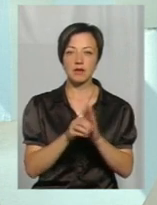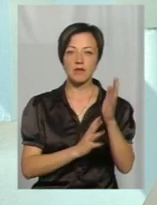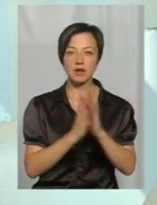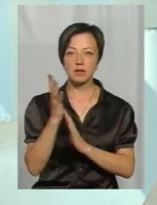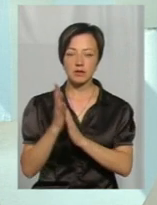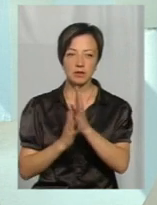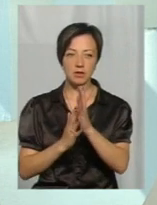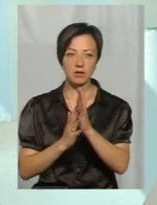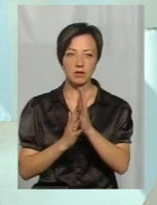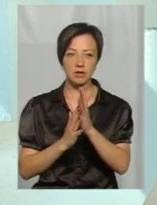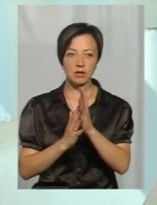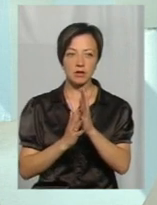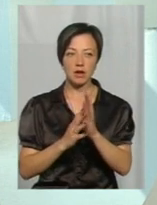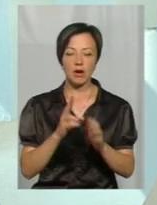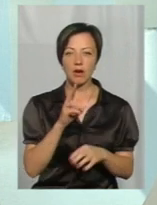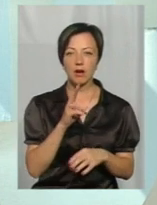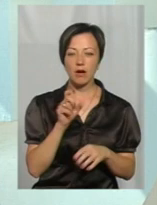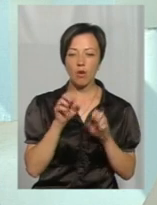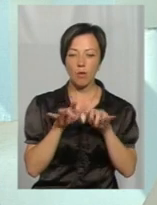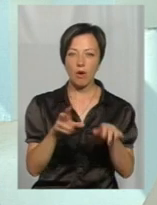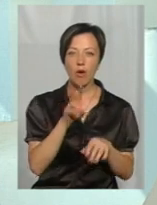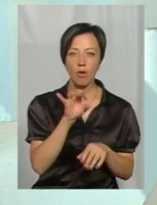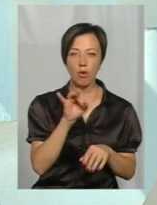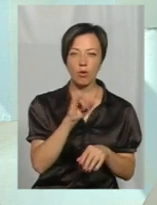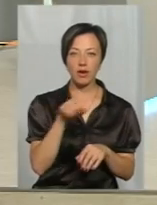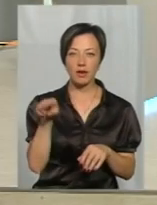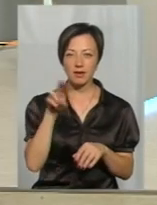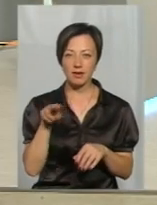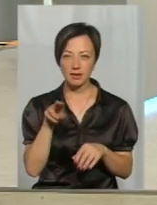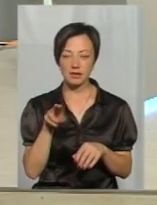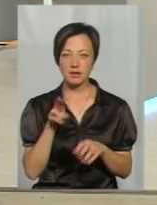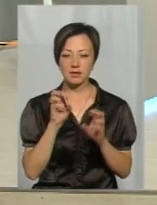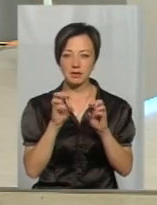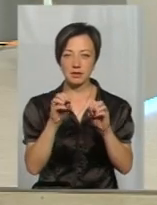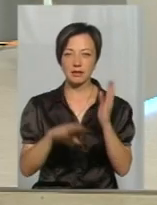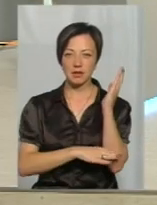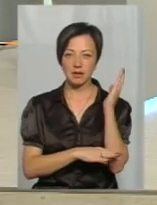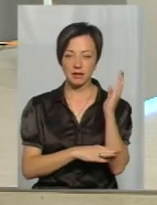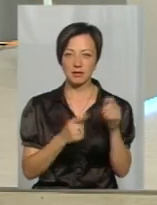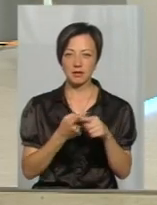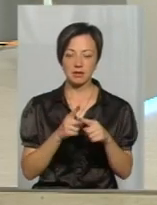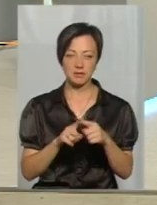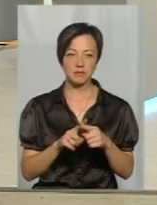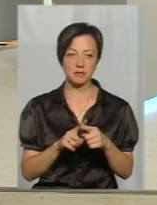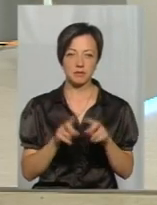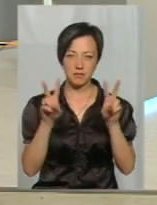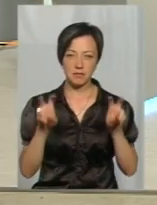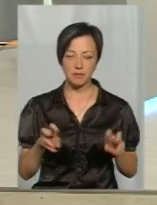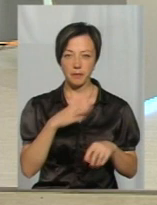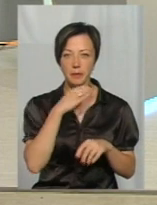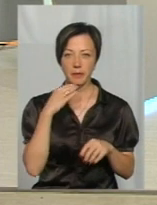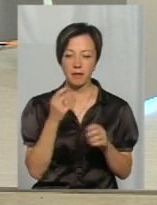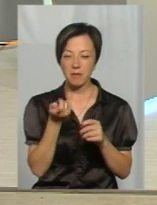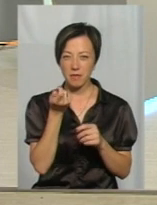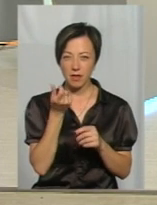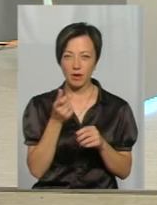комплексом короїдів. Це і короїд типограф, шестизубий короїд і саме і основний. Це верхівковий короїд. Такий маленький